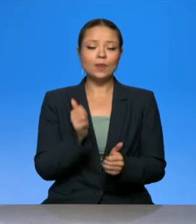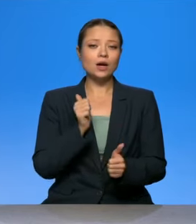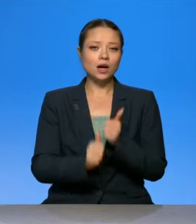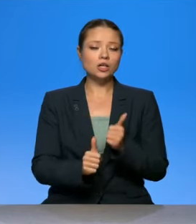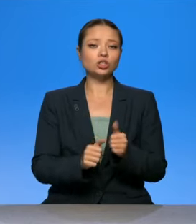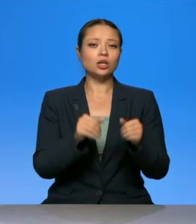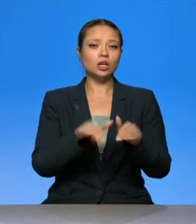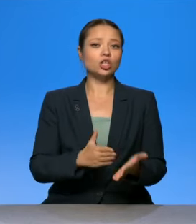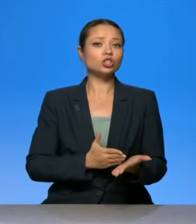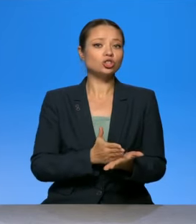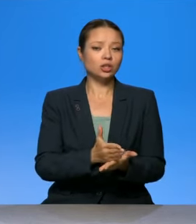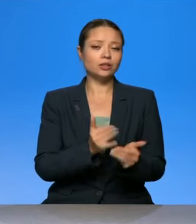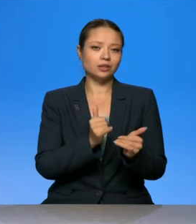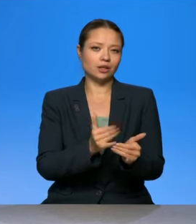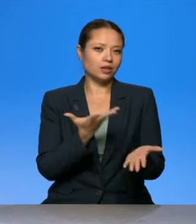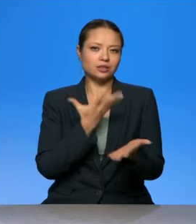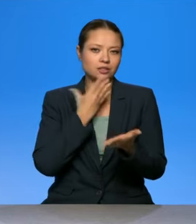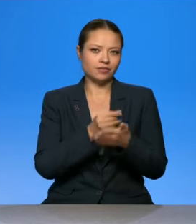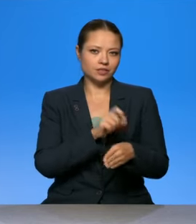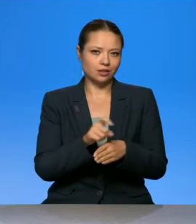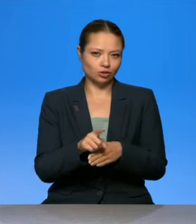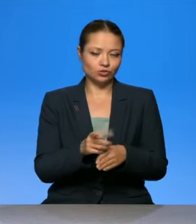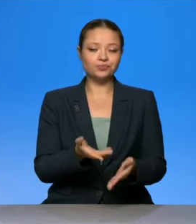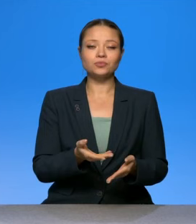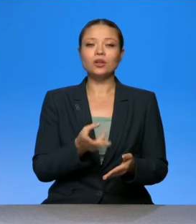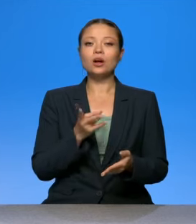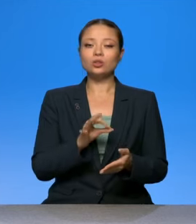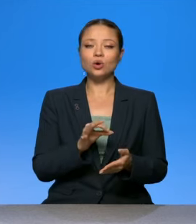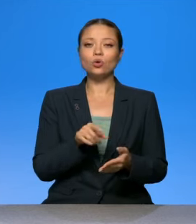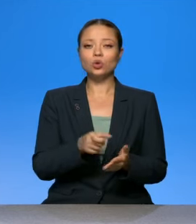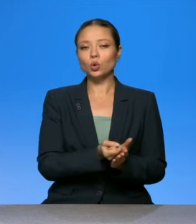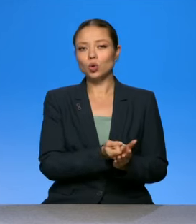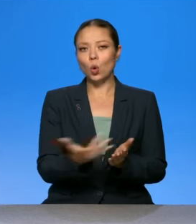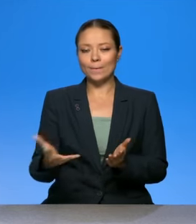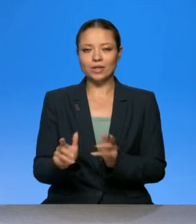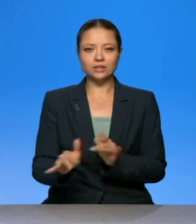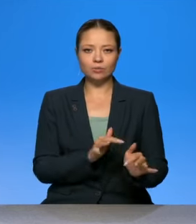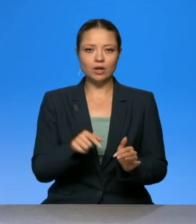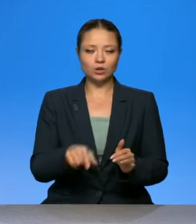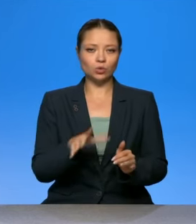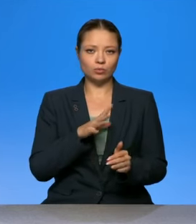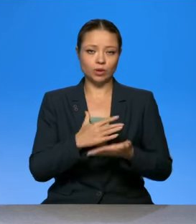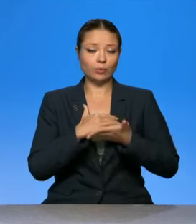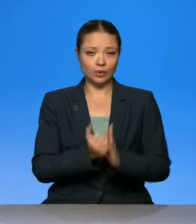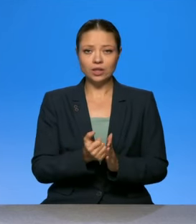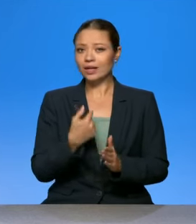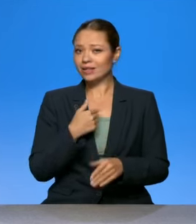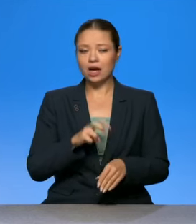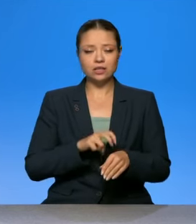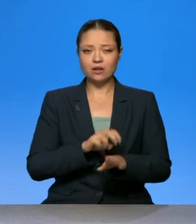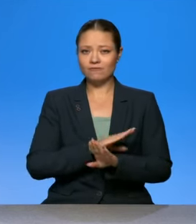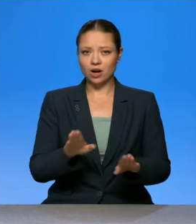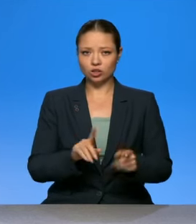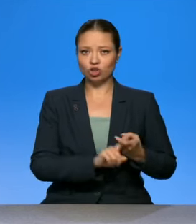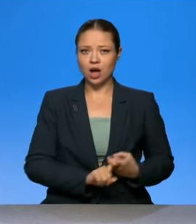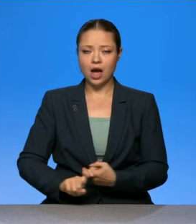решение каких-то своих задач. В целом, тот комплекс мер, который был принят, ну, я не врач-эпидемиолог, да, поэтому я